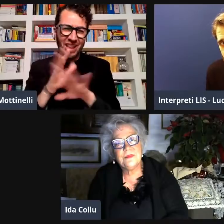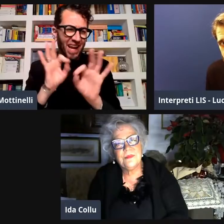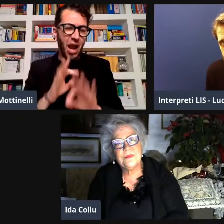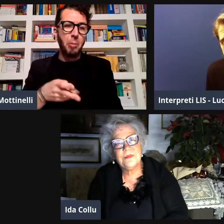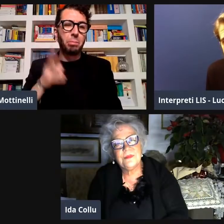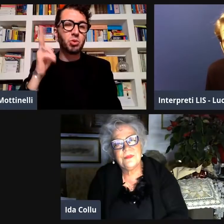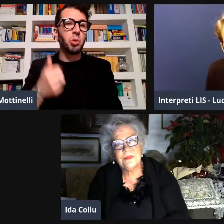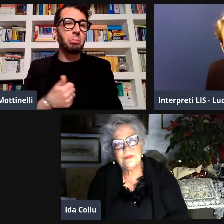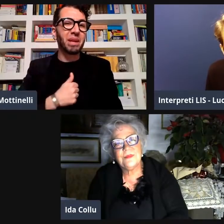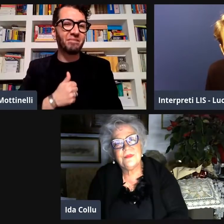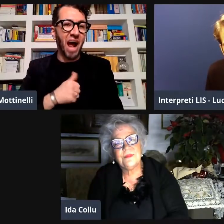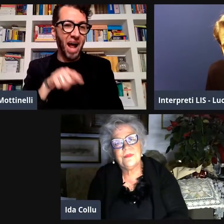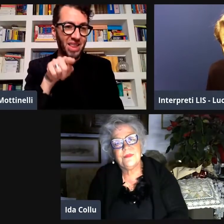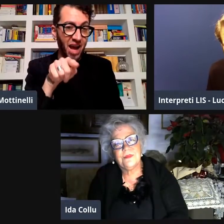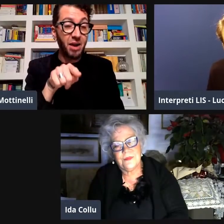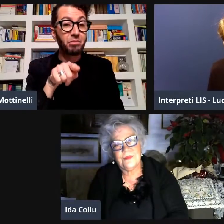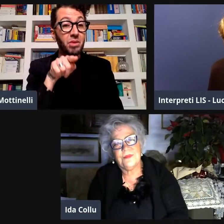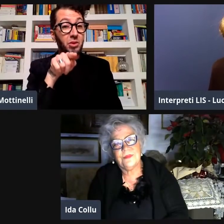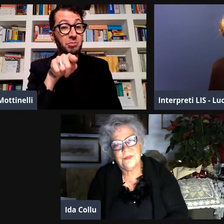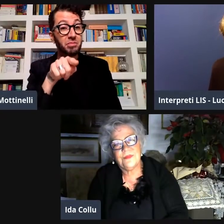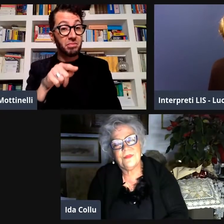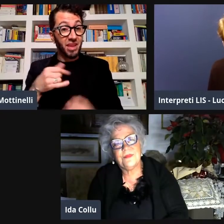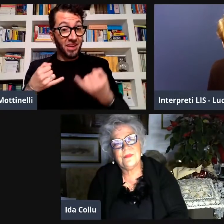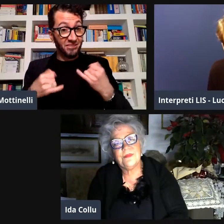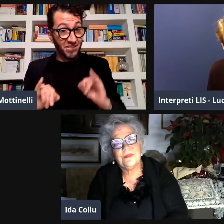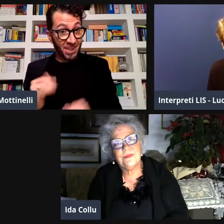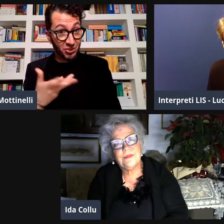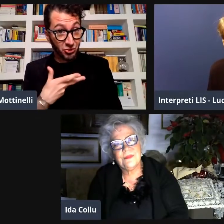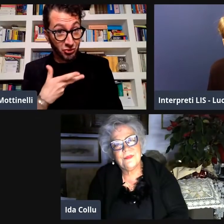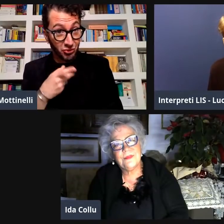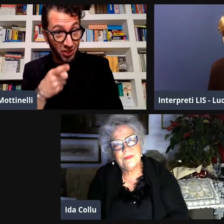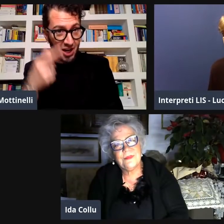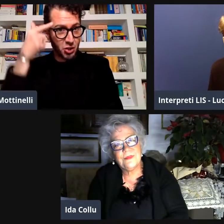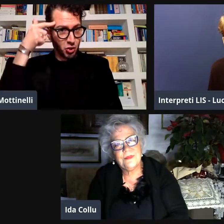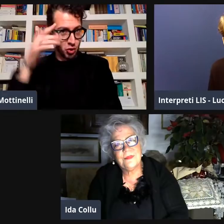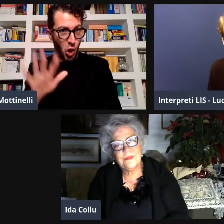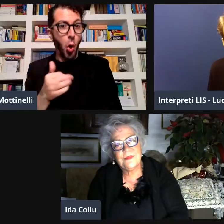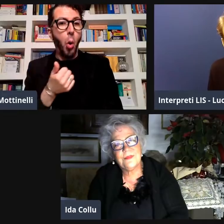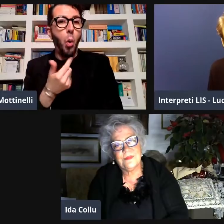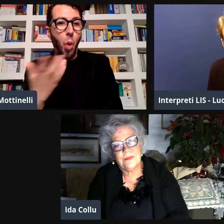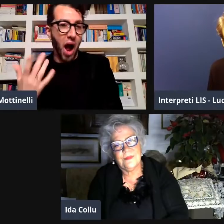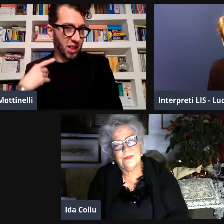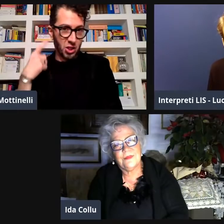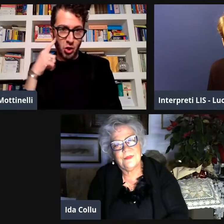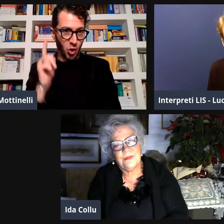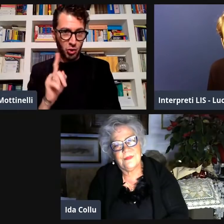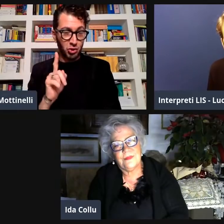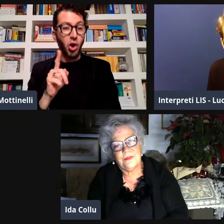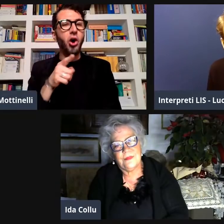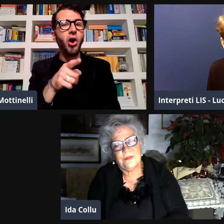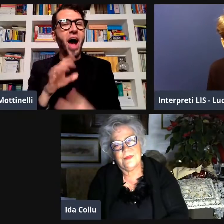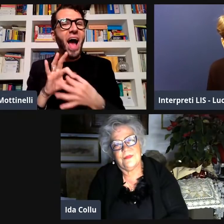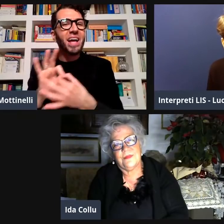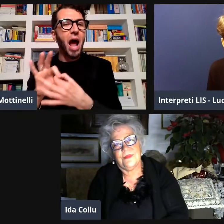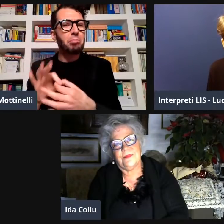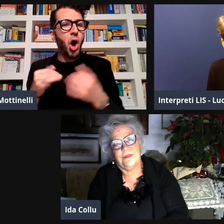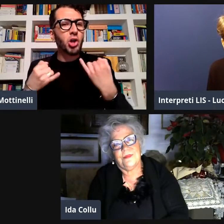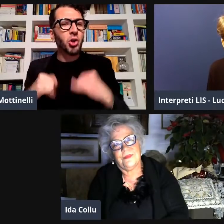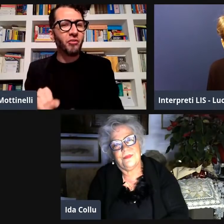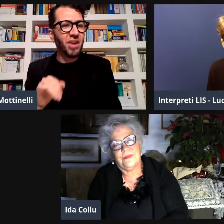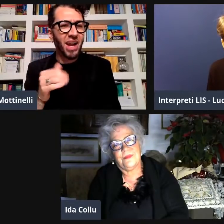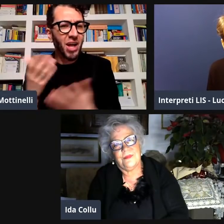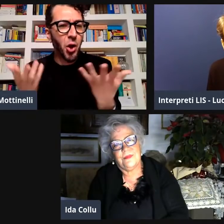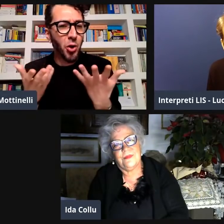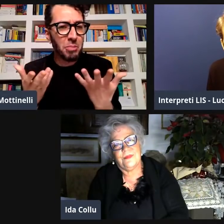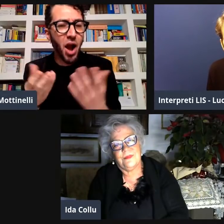penultima domanda Lance non c'entra niente è più privata tu hai un figlio so non so quanti